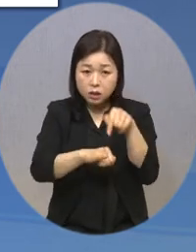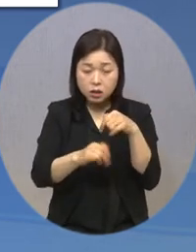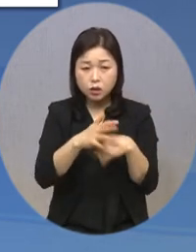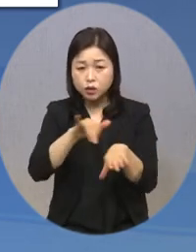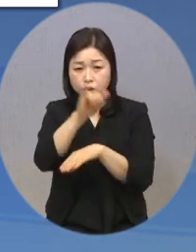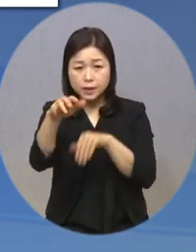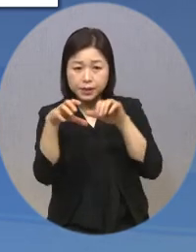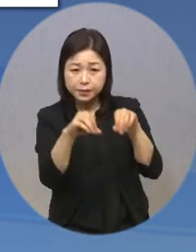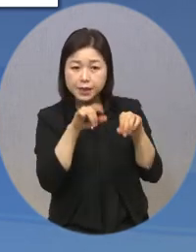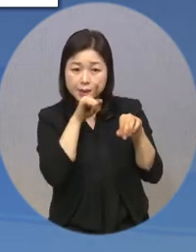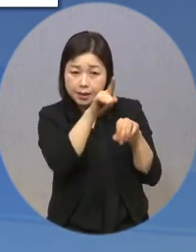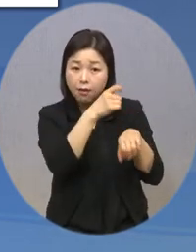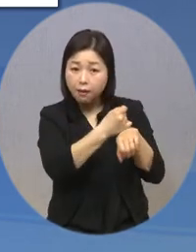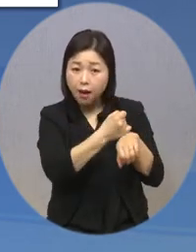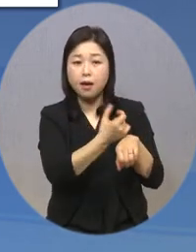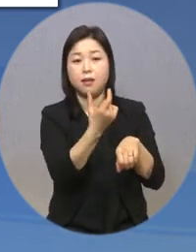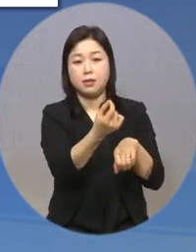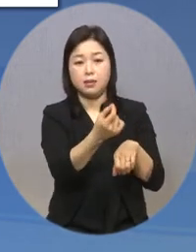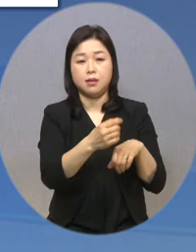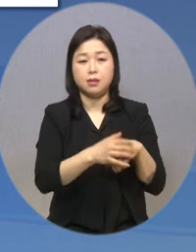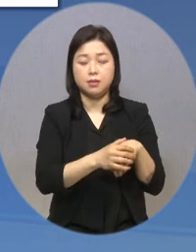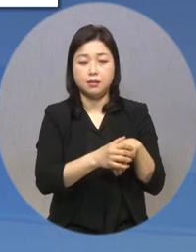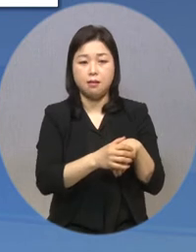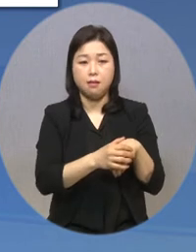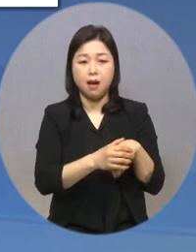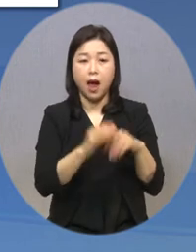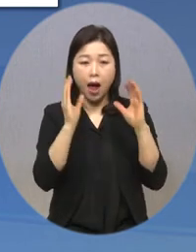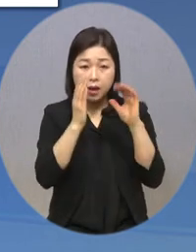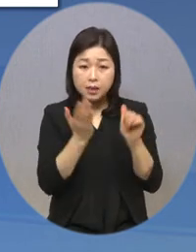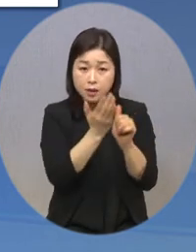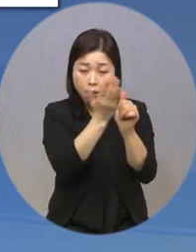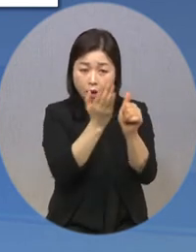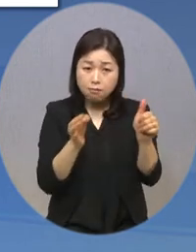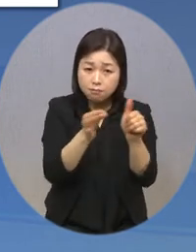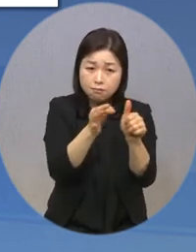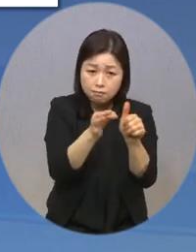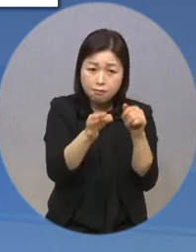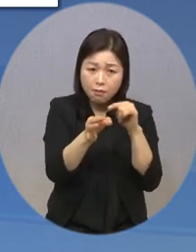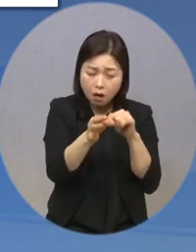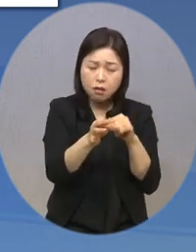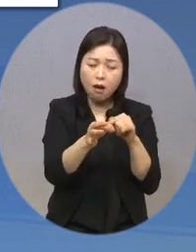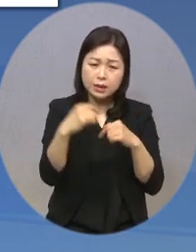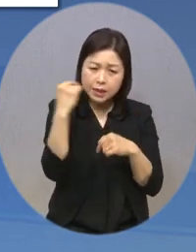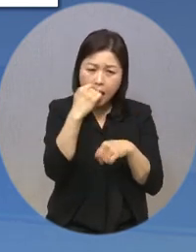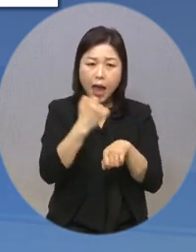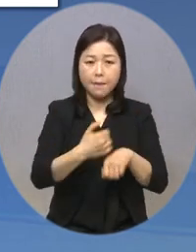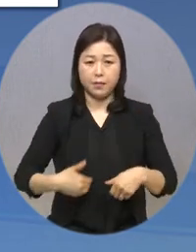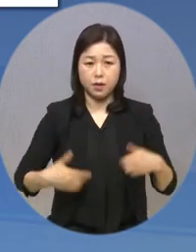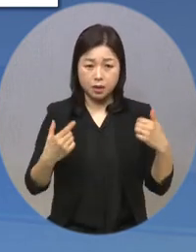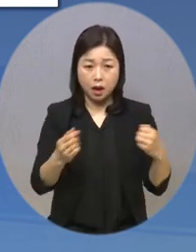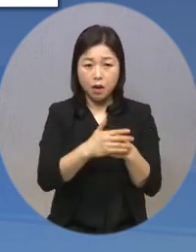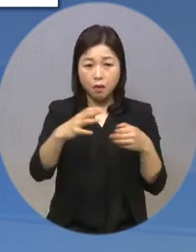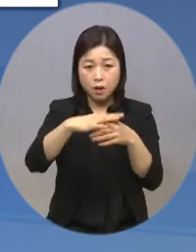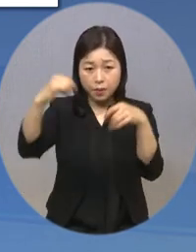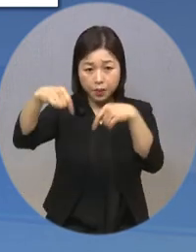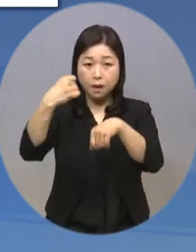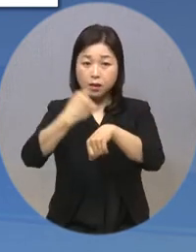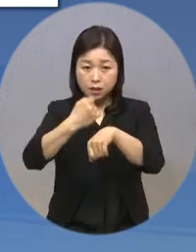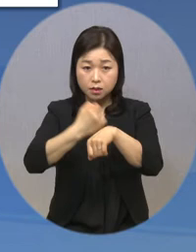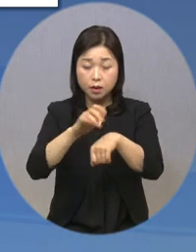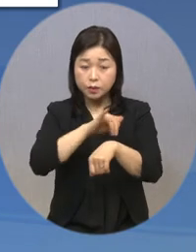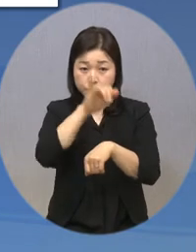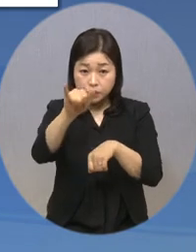양육비 채무 이행력 강화 방안을 논의해왔으며 관계부처 협의를 거쳐 출국금지 요청 기준을